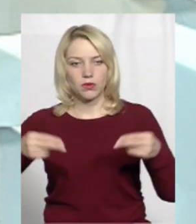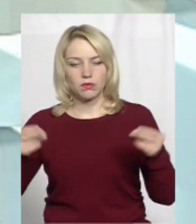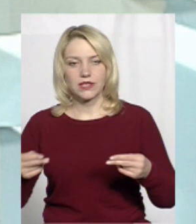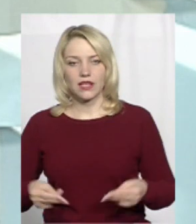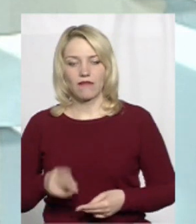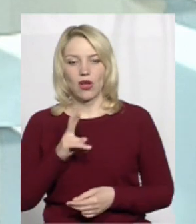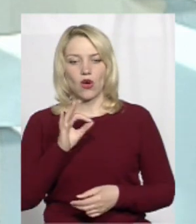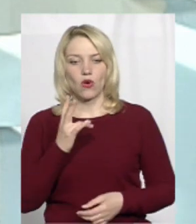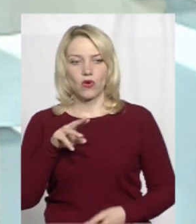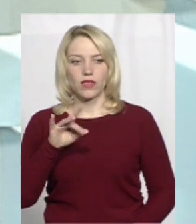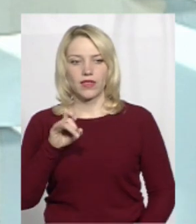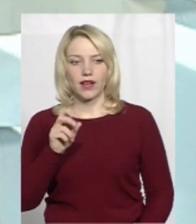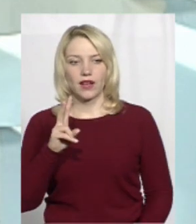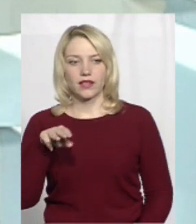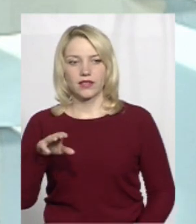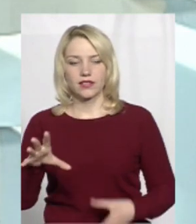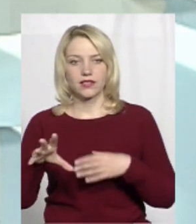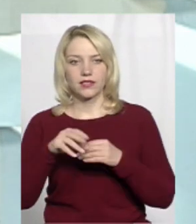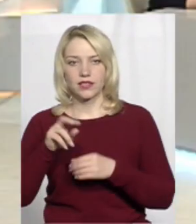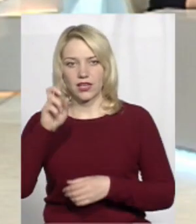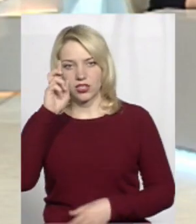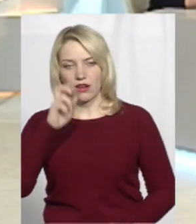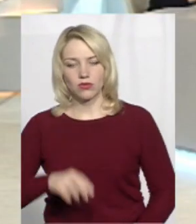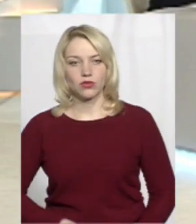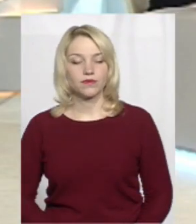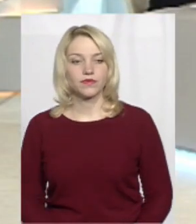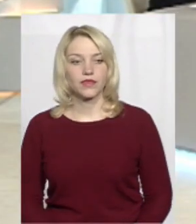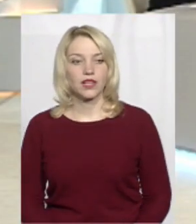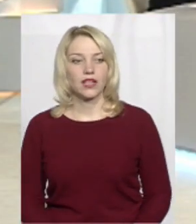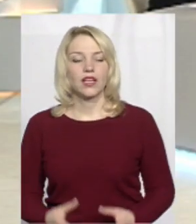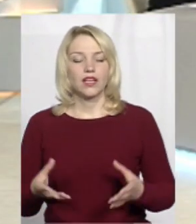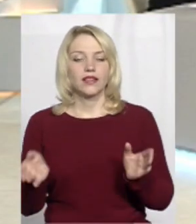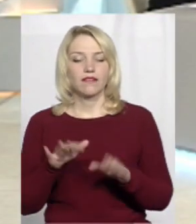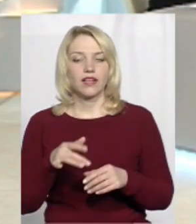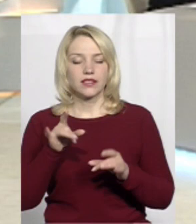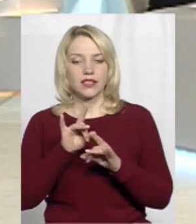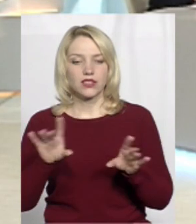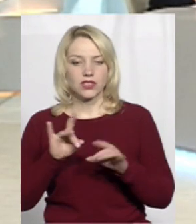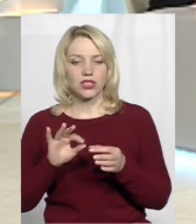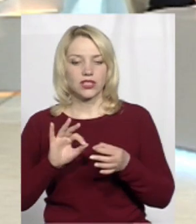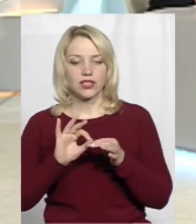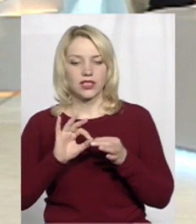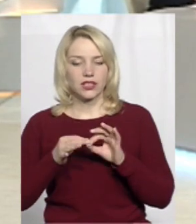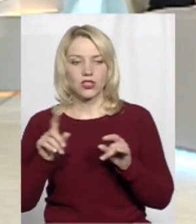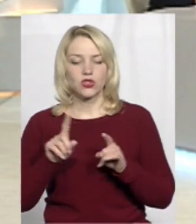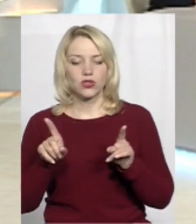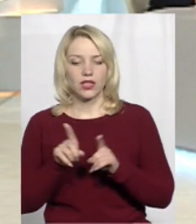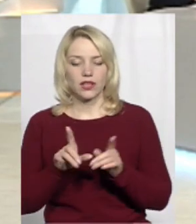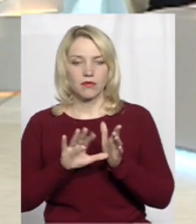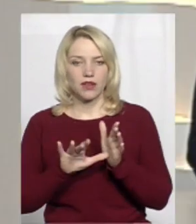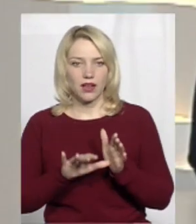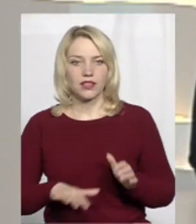контракт з державою. Тоді давайте детальніше розкажіть, що таке бригада територіальної